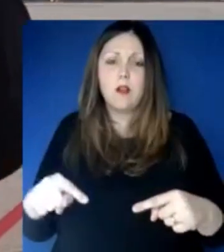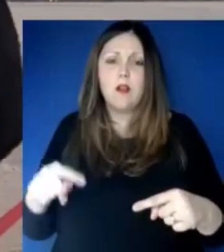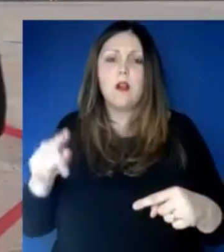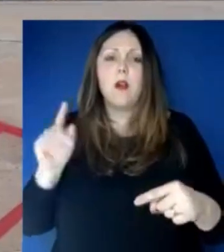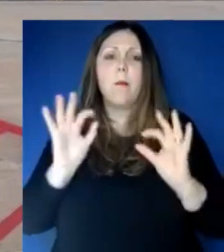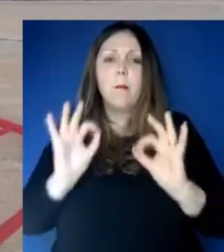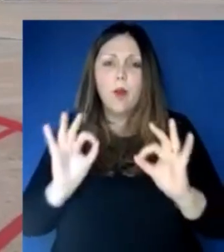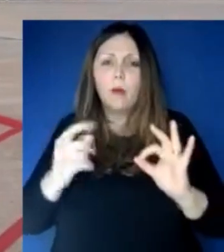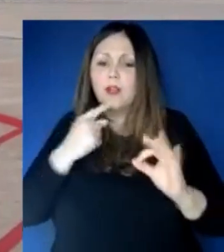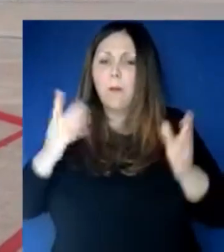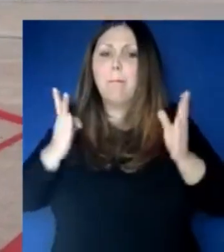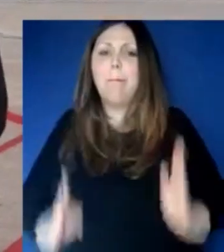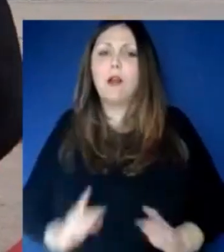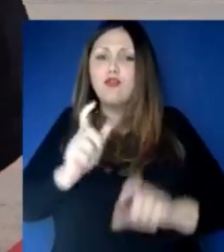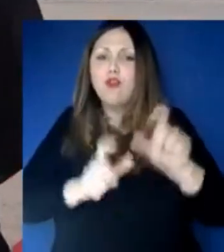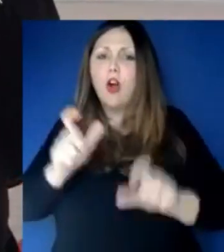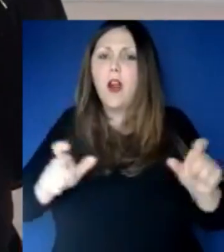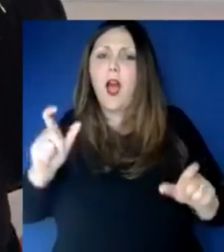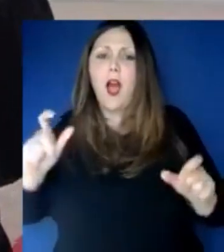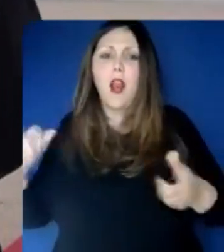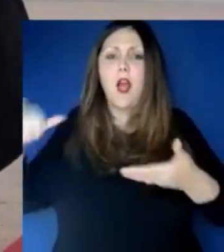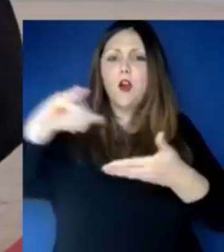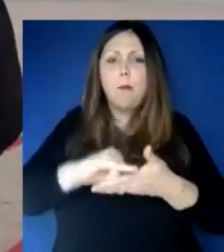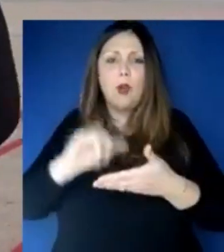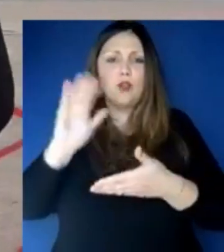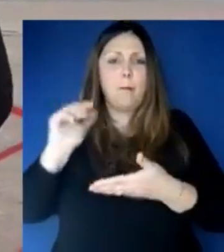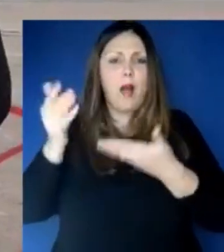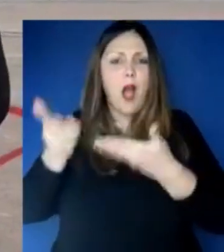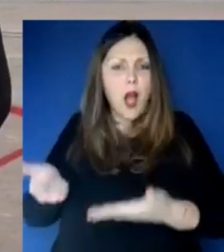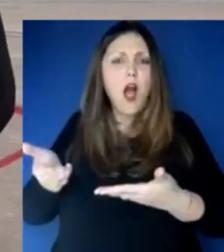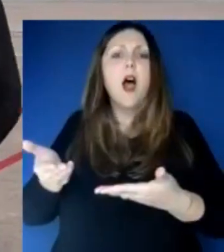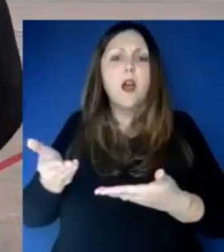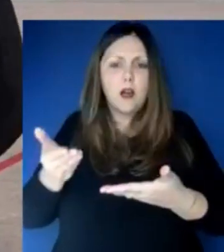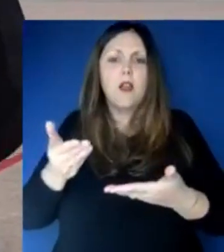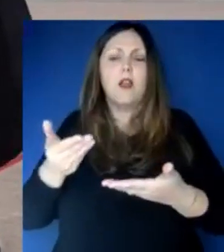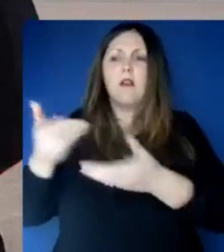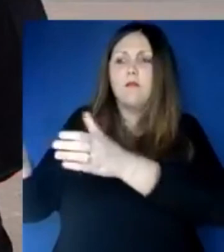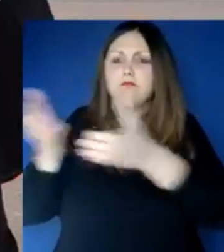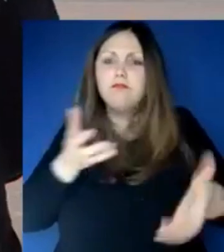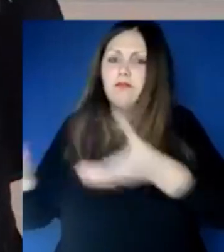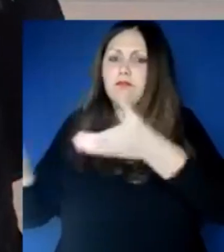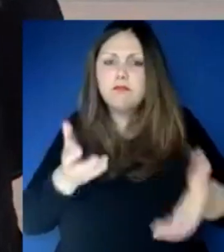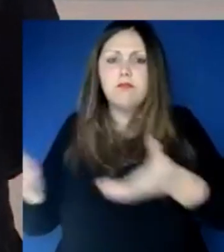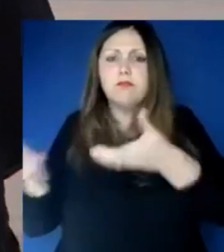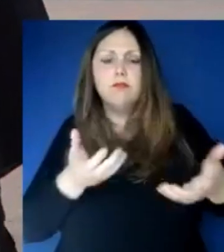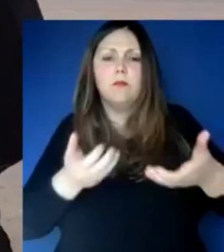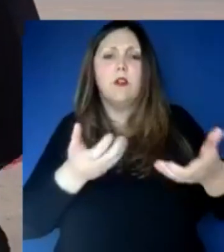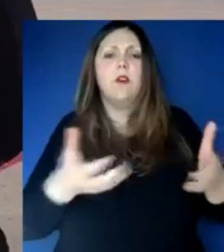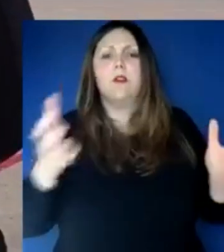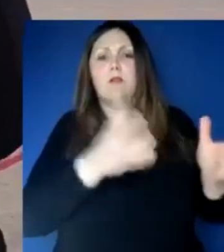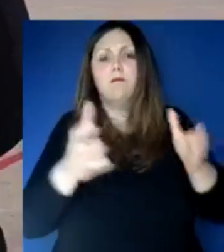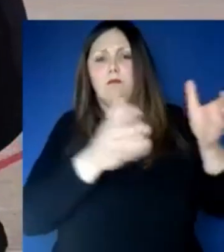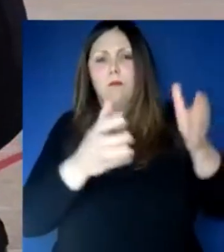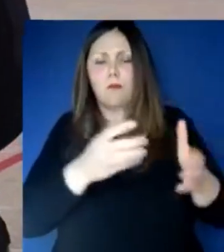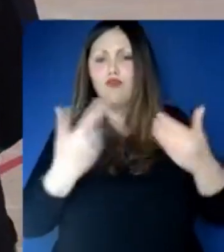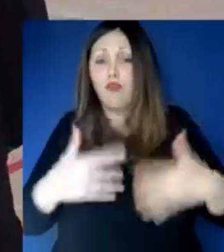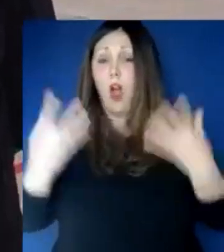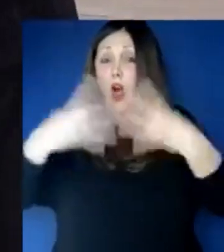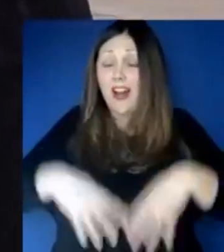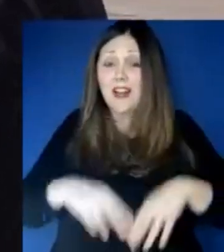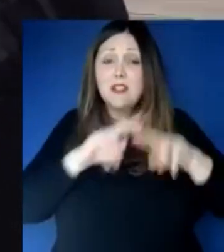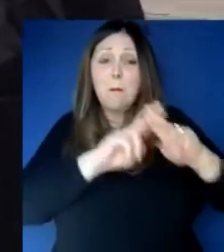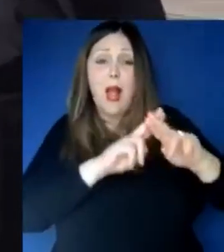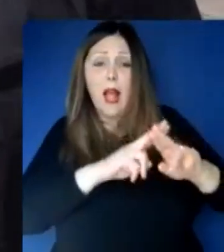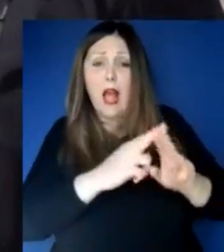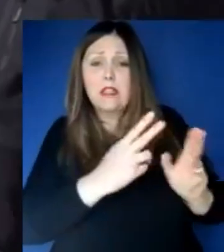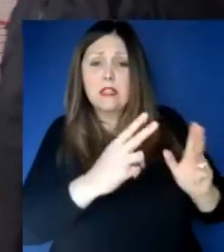scaricarla. Stiamo organizzando il magazzino con tutte le regole per distribuire adeguatamente tutto questo